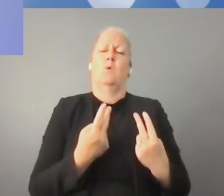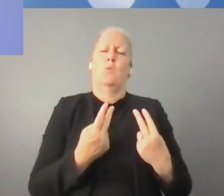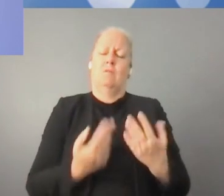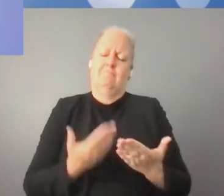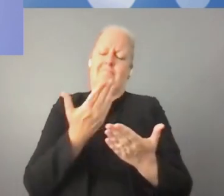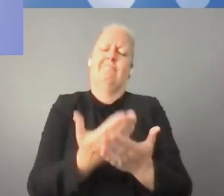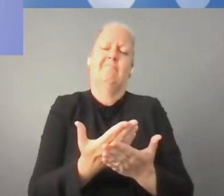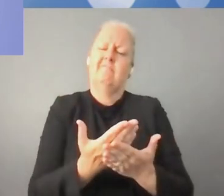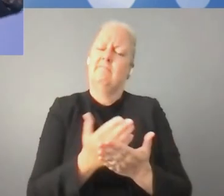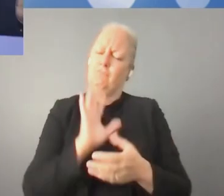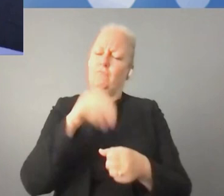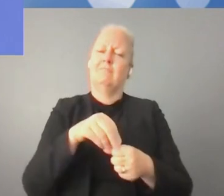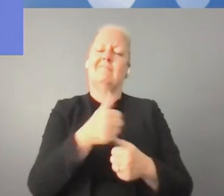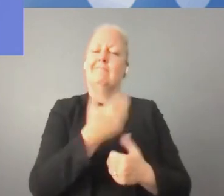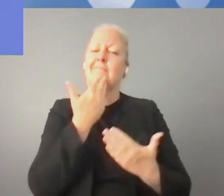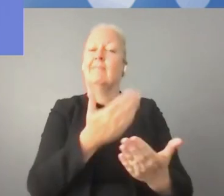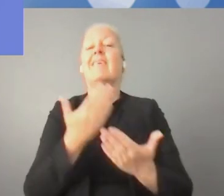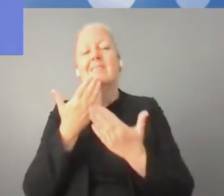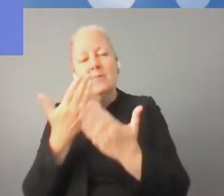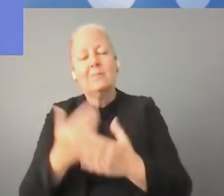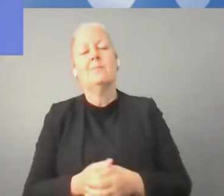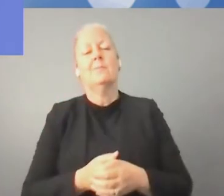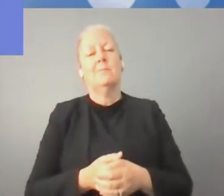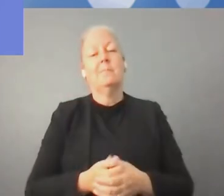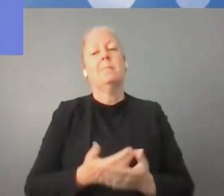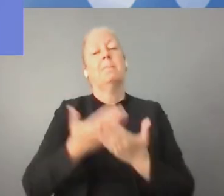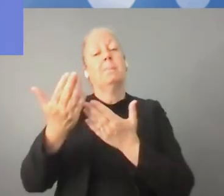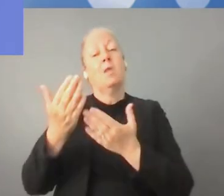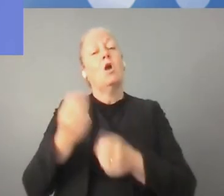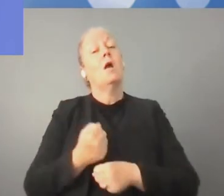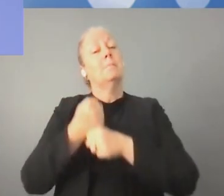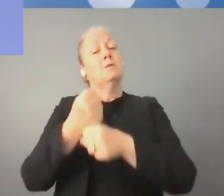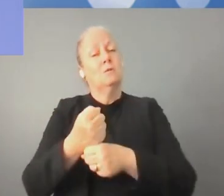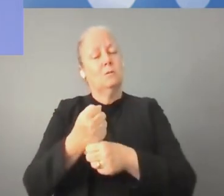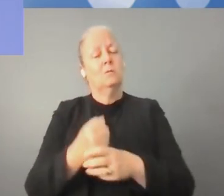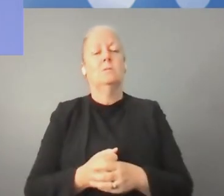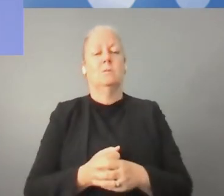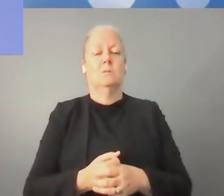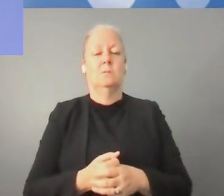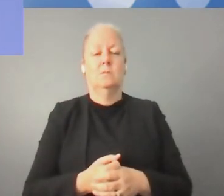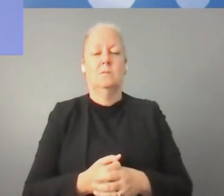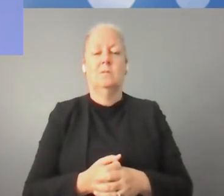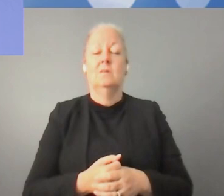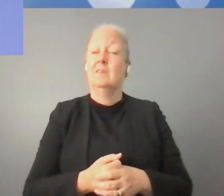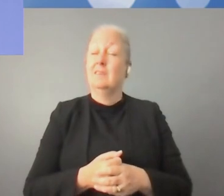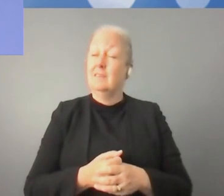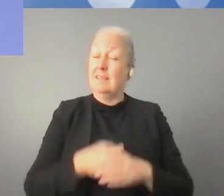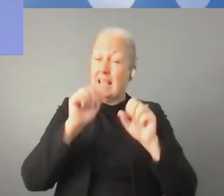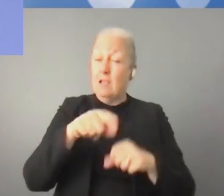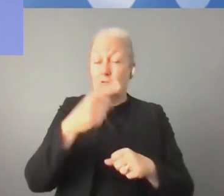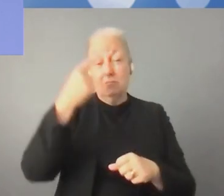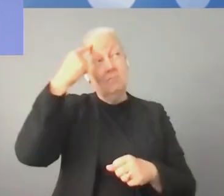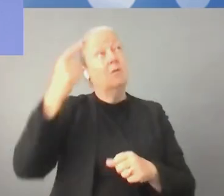للاستفادة من ذلك وضع إجماع لهذا الشيء. شكراً للسيد. السيد